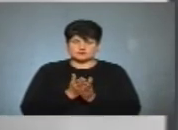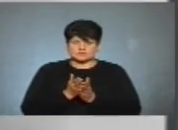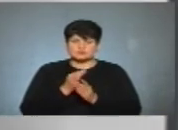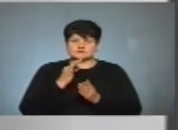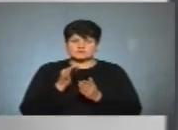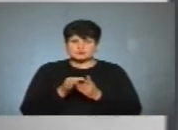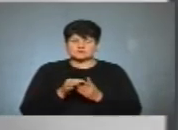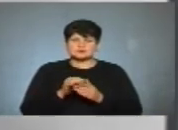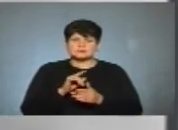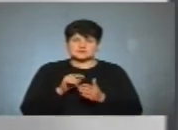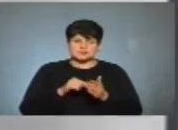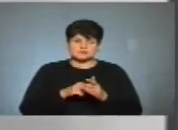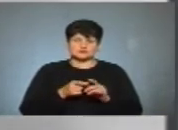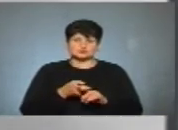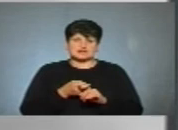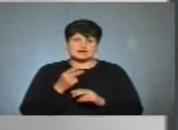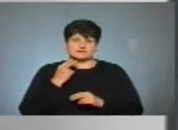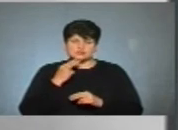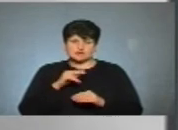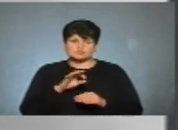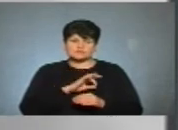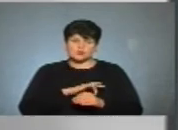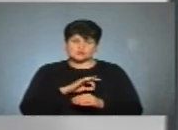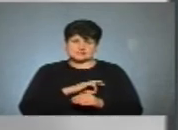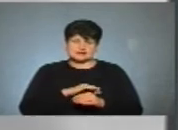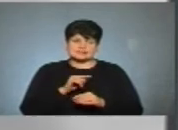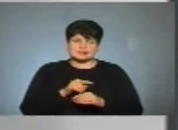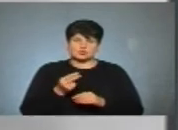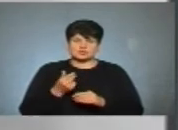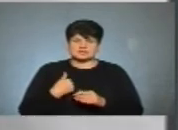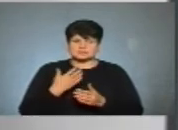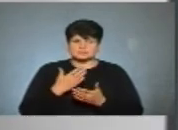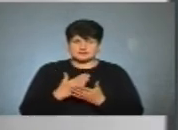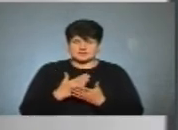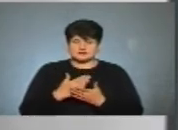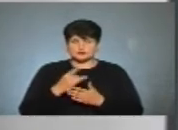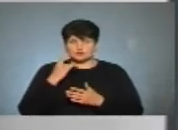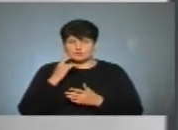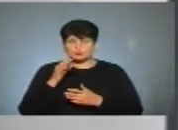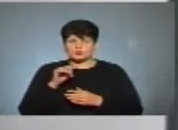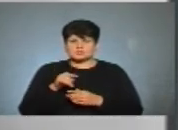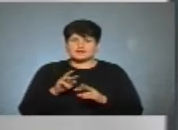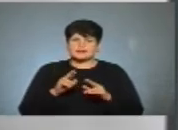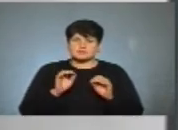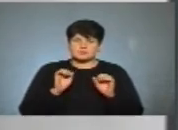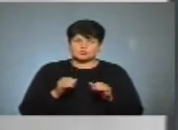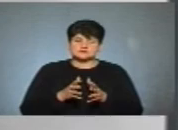питання стосувалося ефективнішого використання тих коштів, які ми маємо, і думок про те, як ми можемо збільшити надходження.